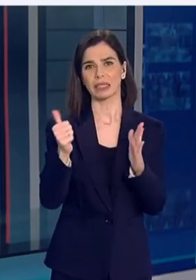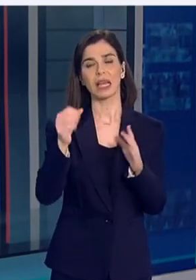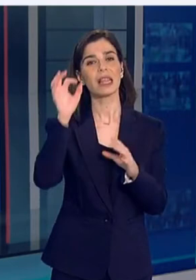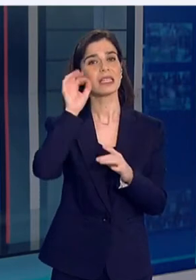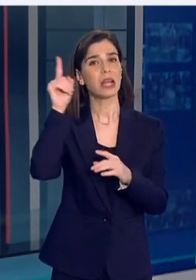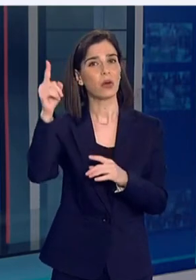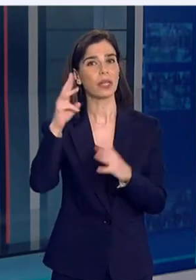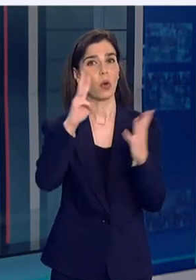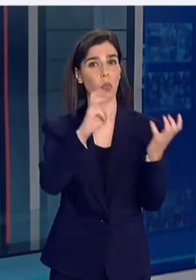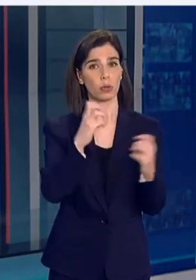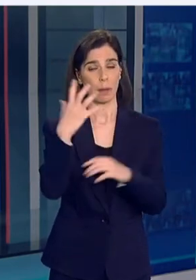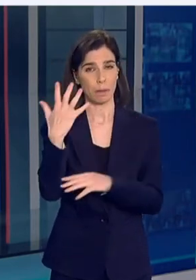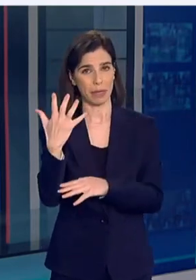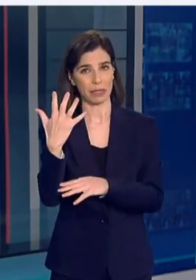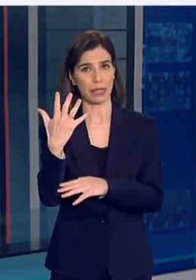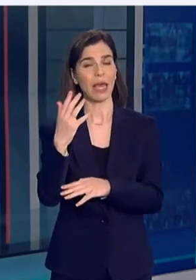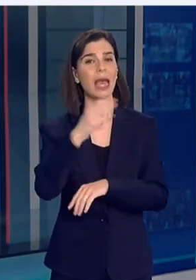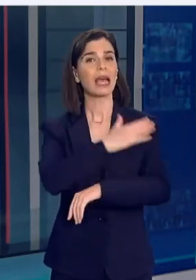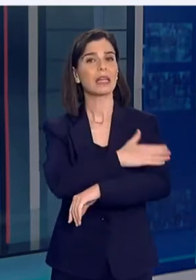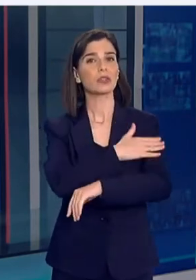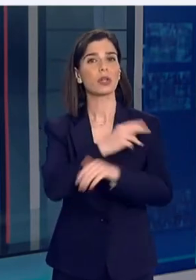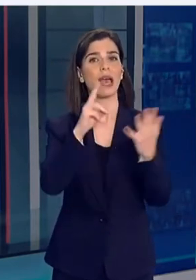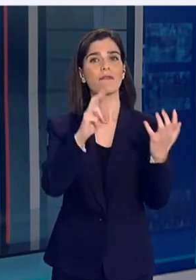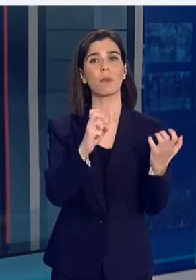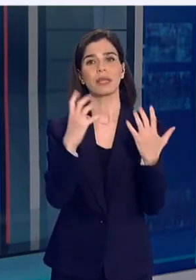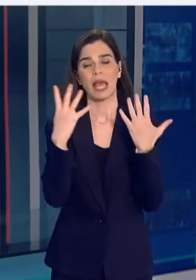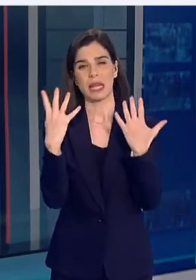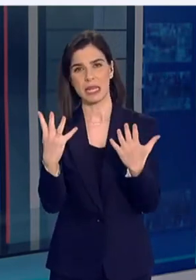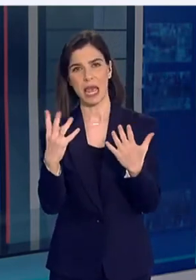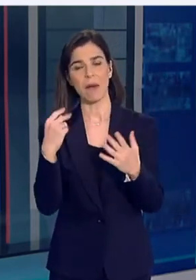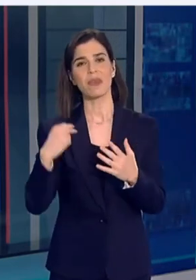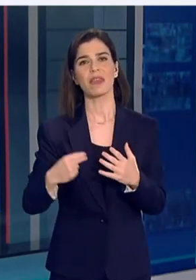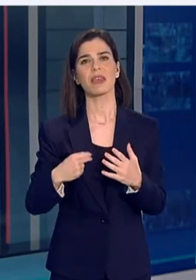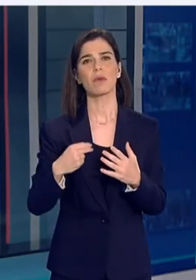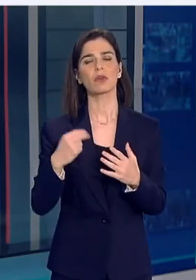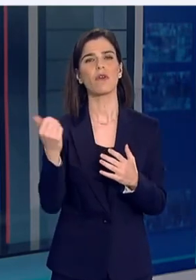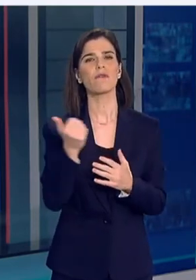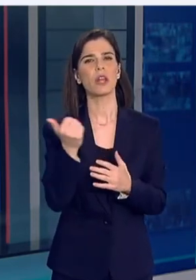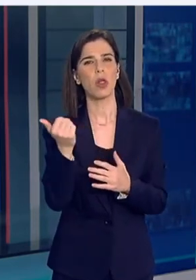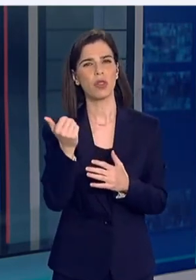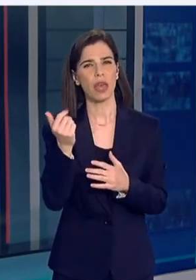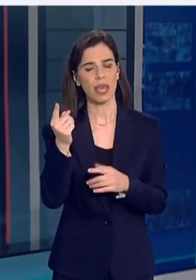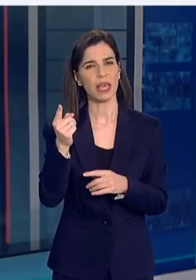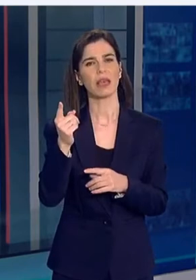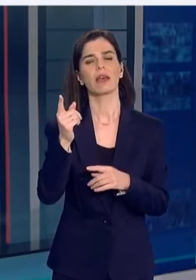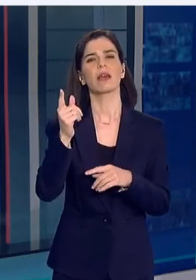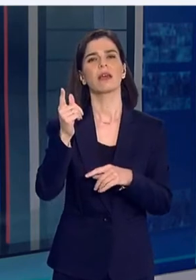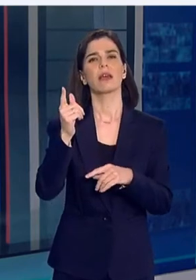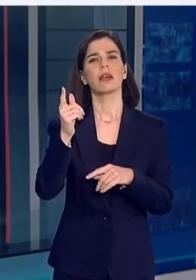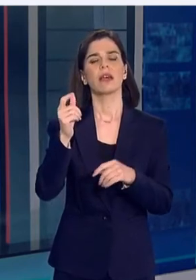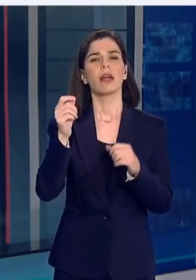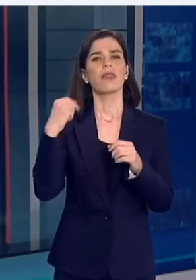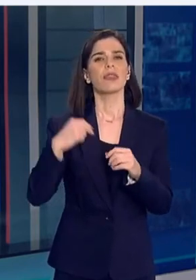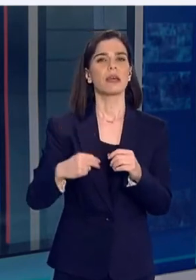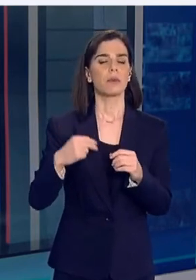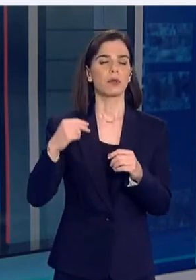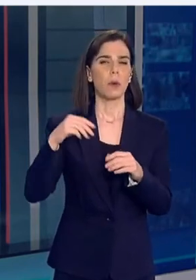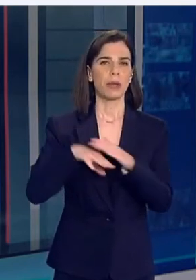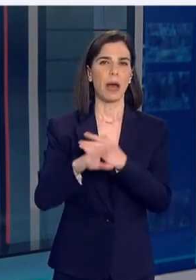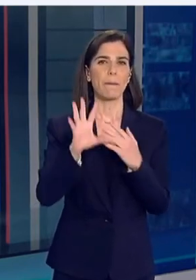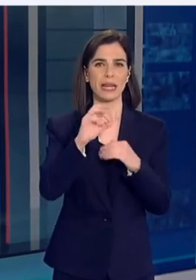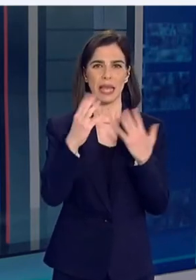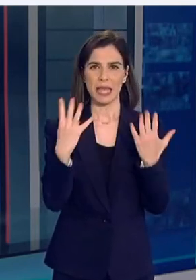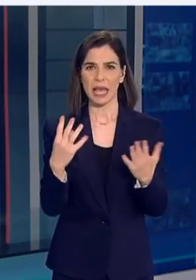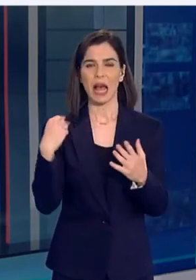Θεσσαλονίκη με 85, η Καστοριά με 79, ο Δήμος Φιλοθέης Ψυχικού με 73, ο Δήμος Πειραιά με 59,